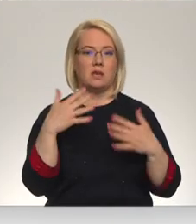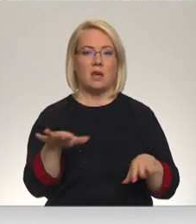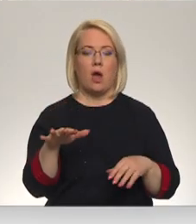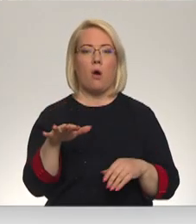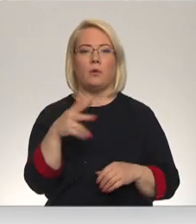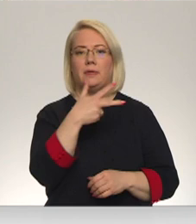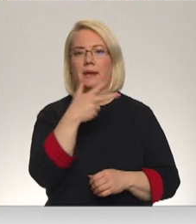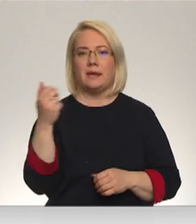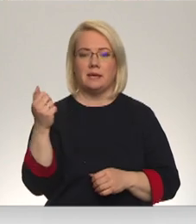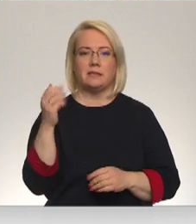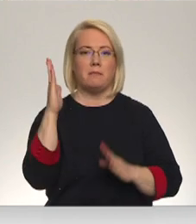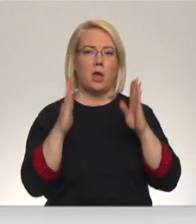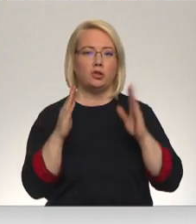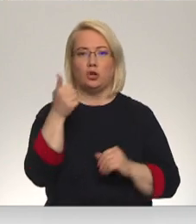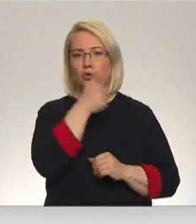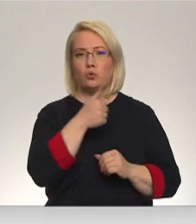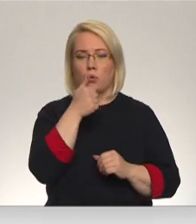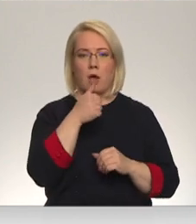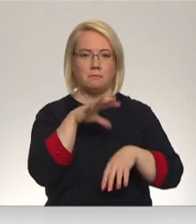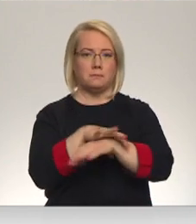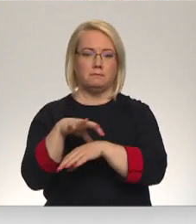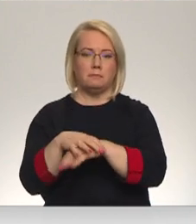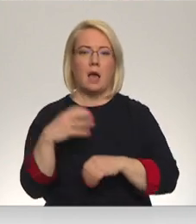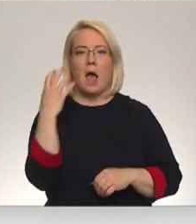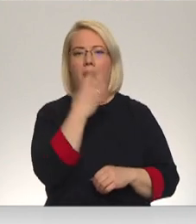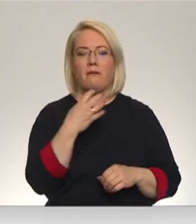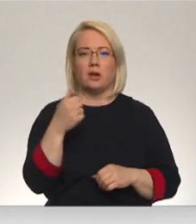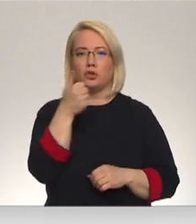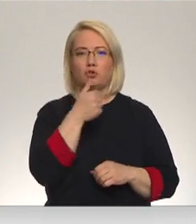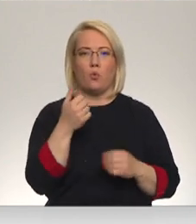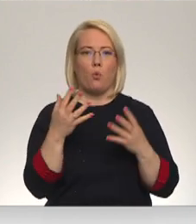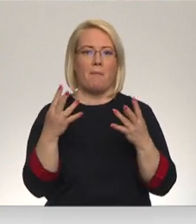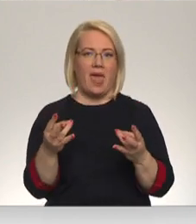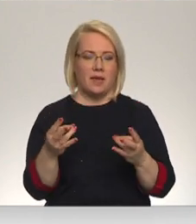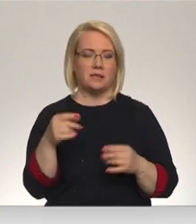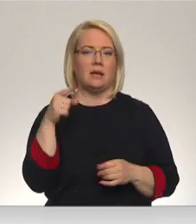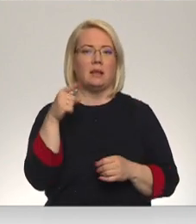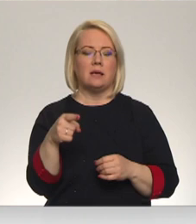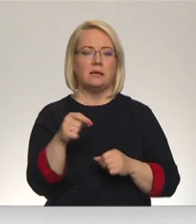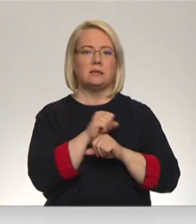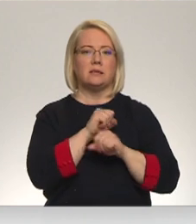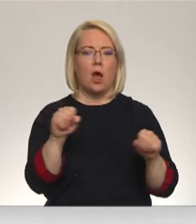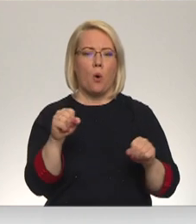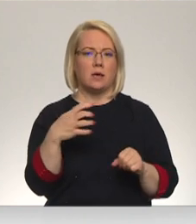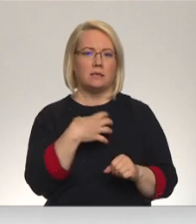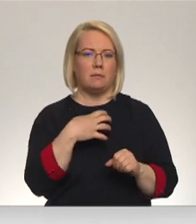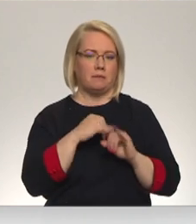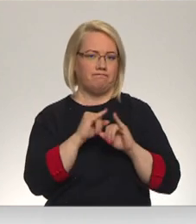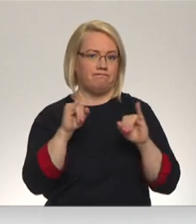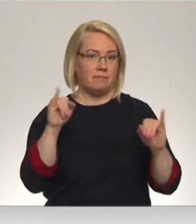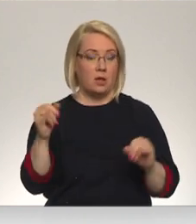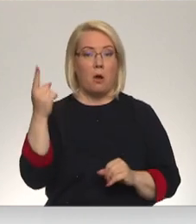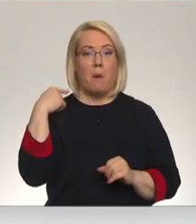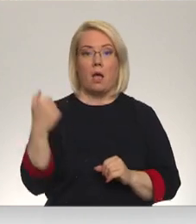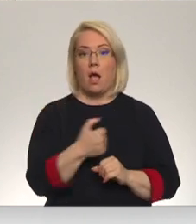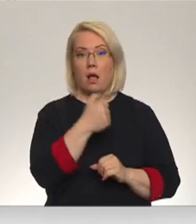nekā 300 mēža cūkām atklāts Āfrikas cūku mēres. Tas leicina par strauju slimības izplatību, jo pagājušo